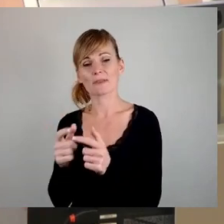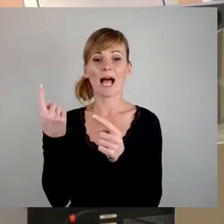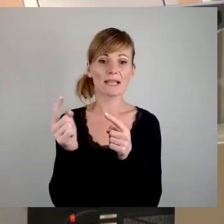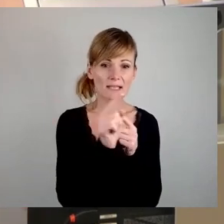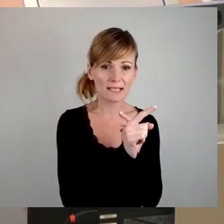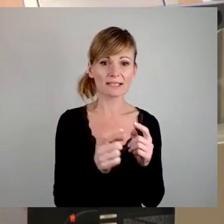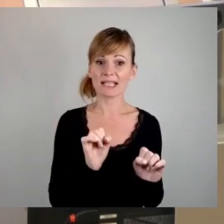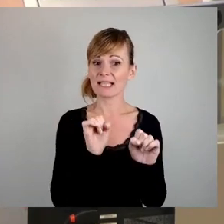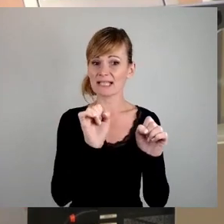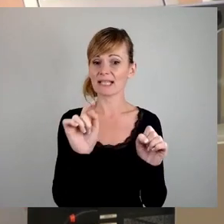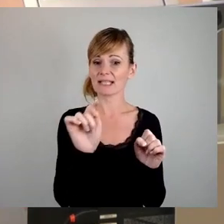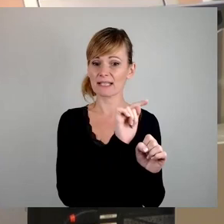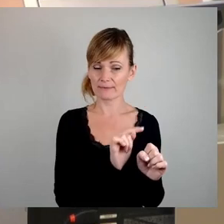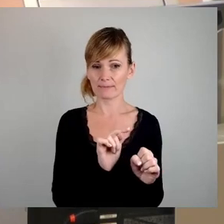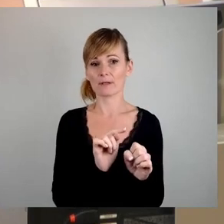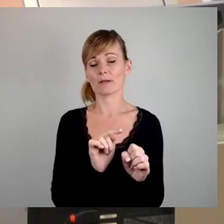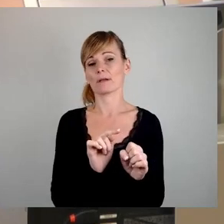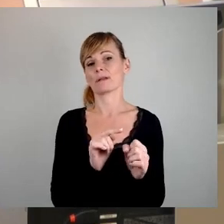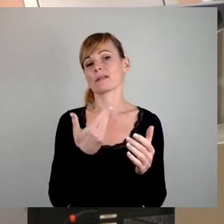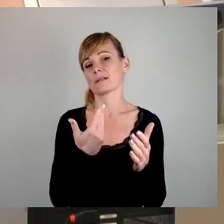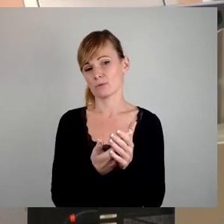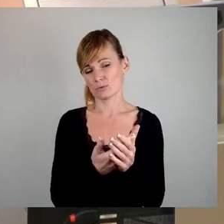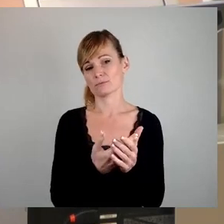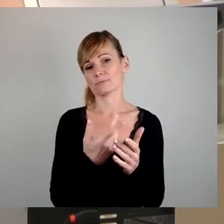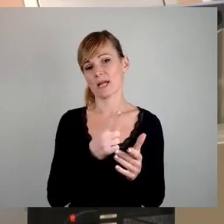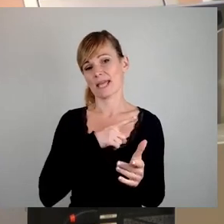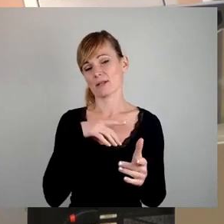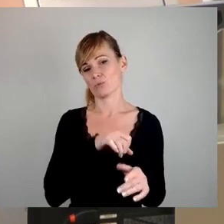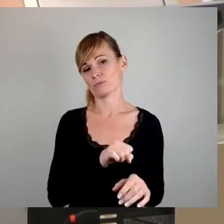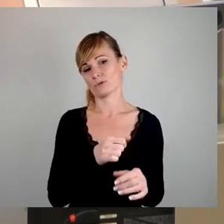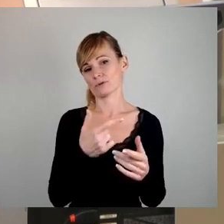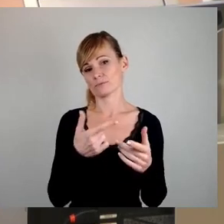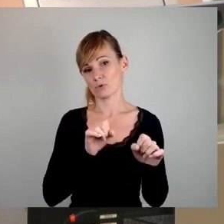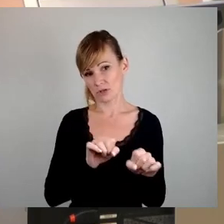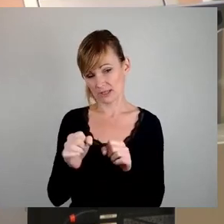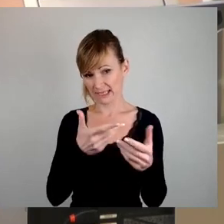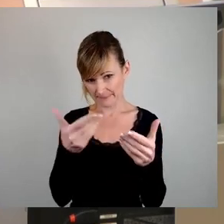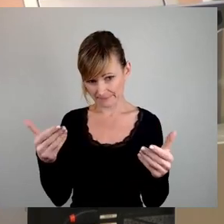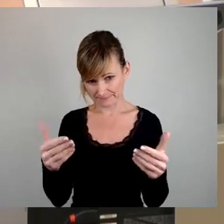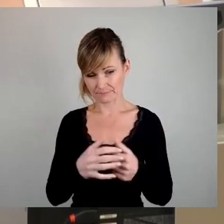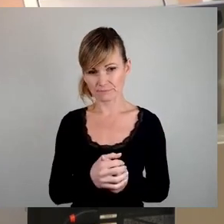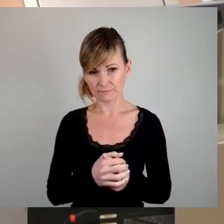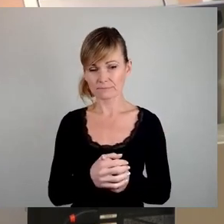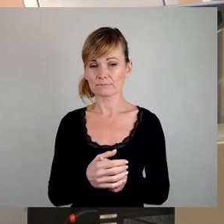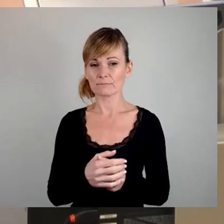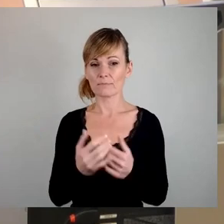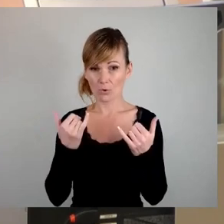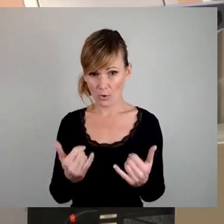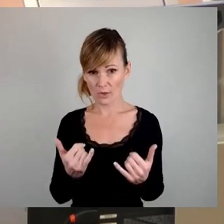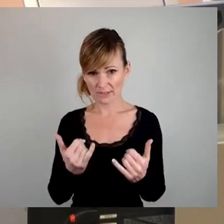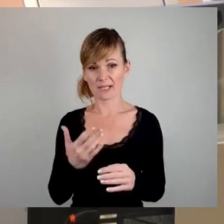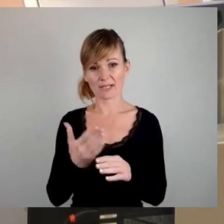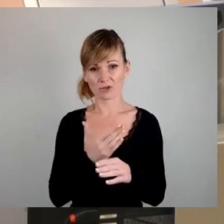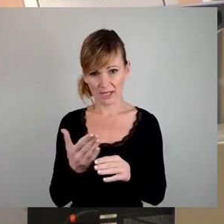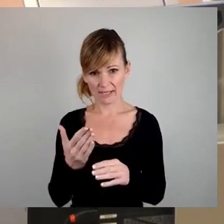sogenannten Mietsyndikaten, auch solche Eigentumsmöglichkeiten einzuräumen. Das ist mit der heutigen Entscheidung nicht von der